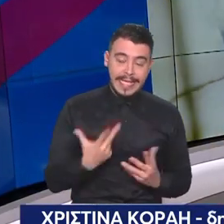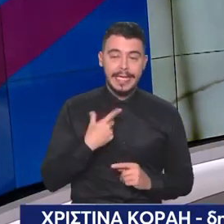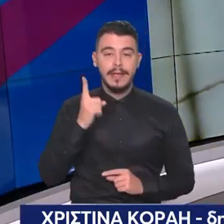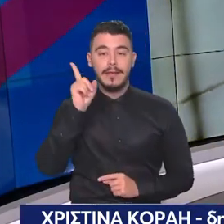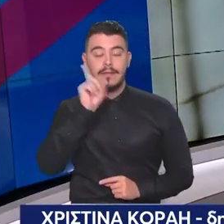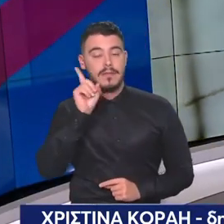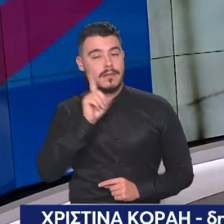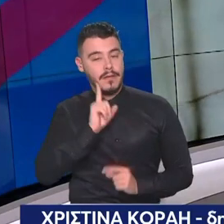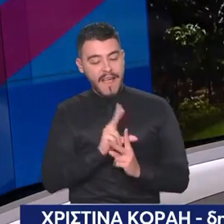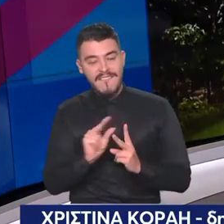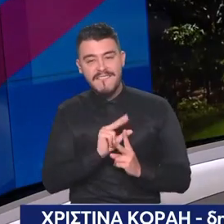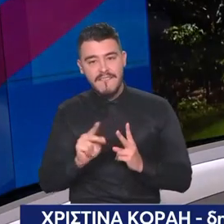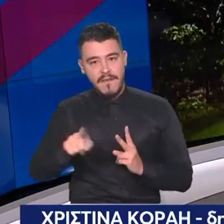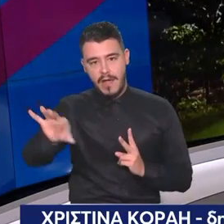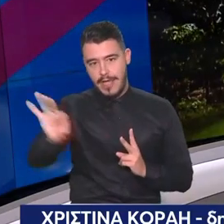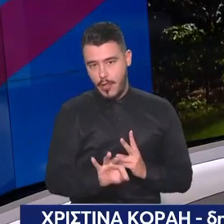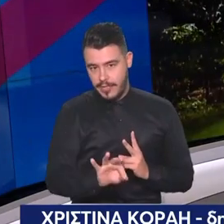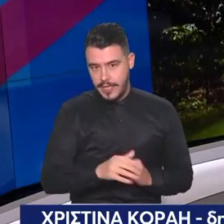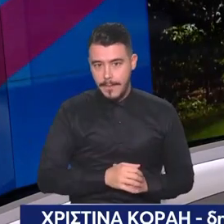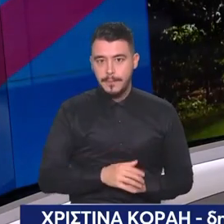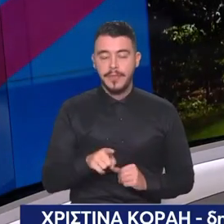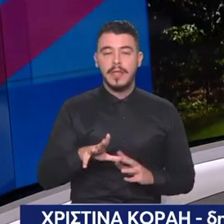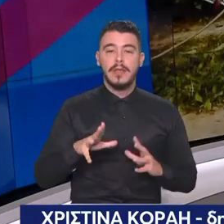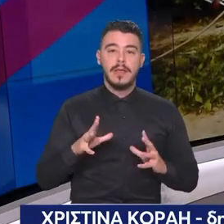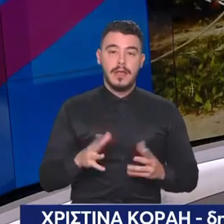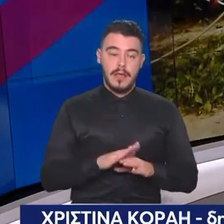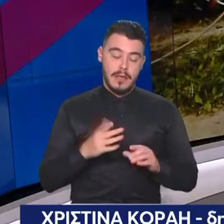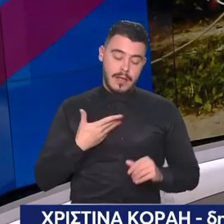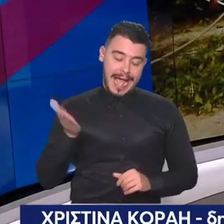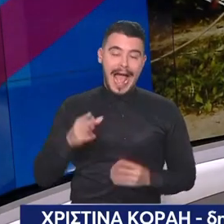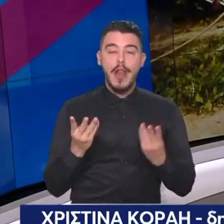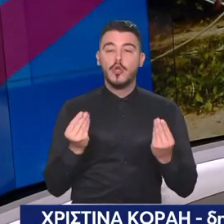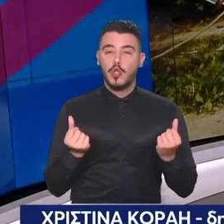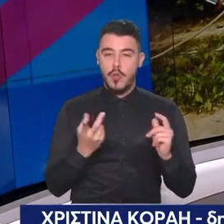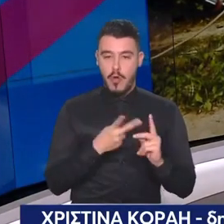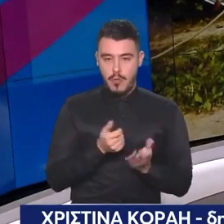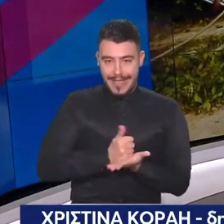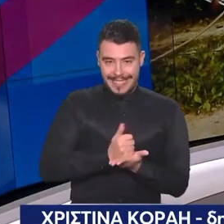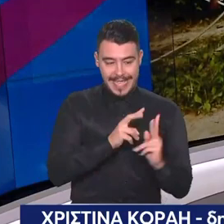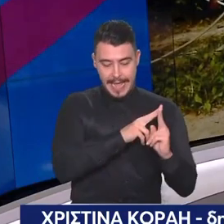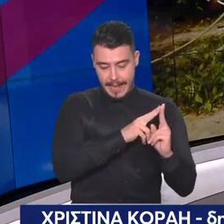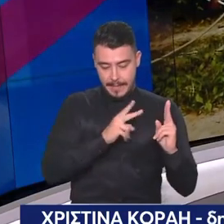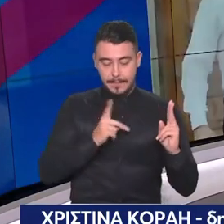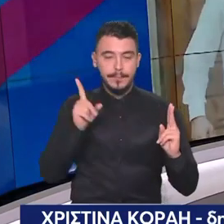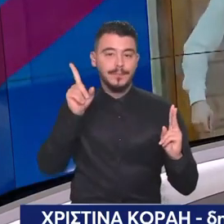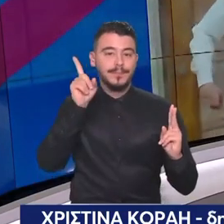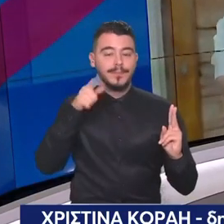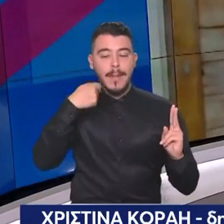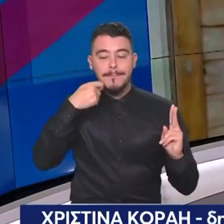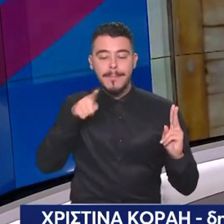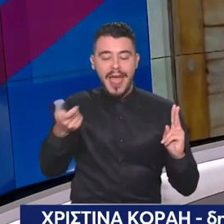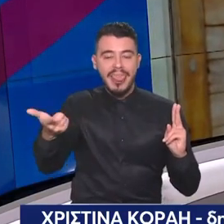μητέρα. Για την παρένθετη μητέρα υπάρχει σήμερα νομοθεσία η οποία καλύπτει